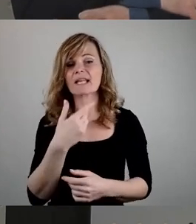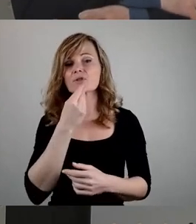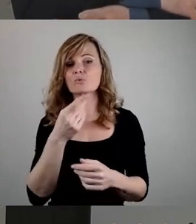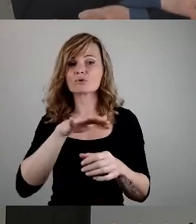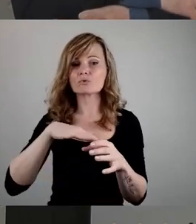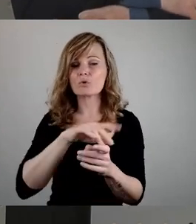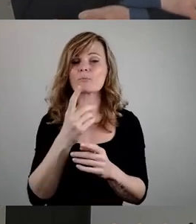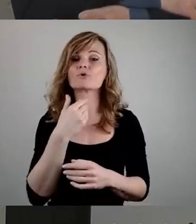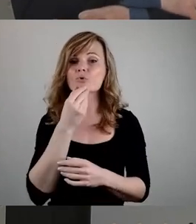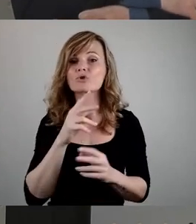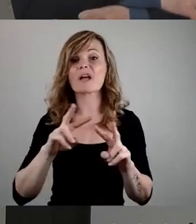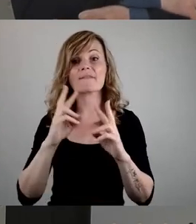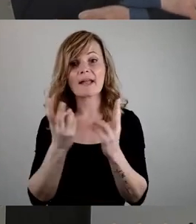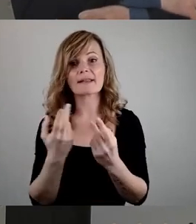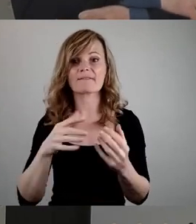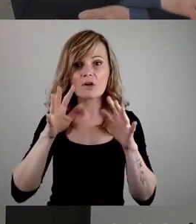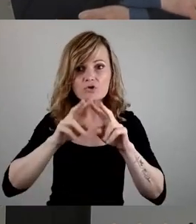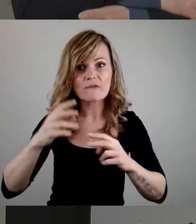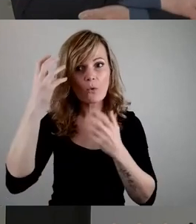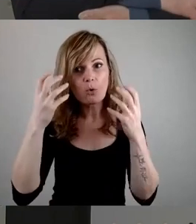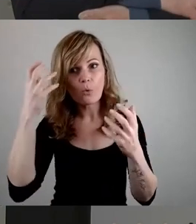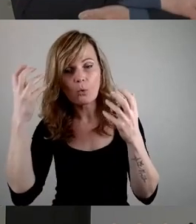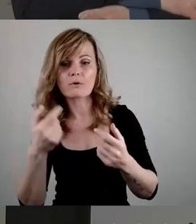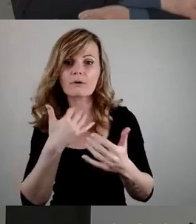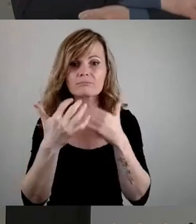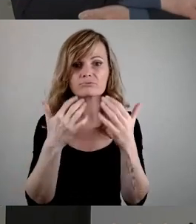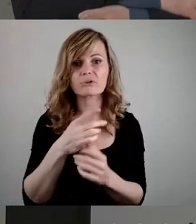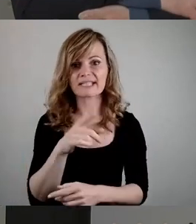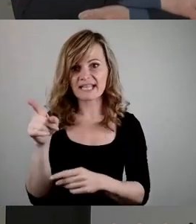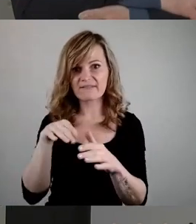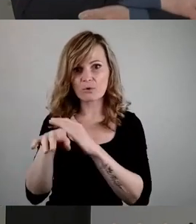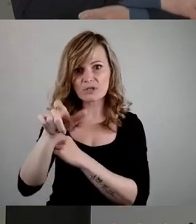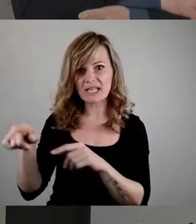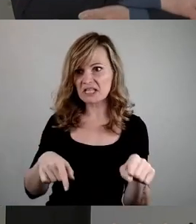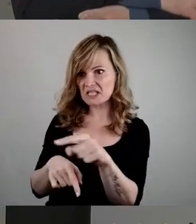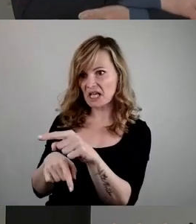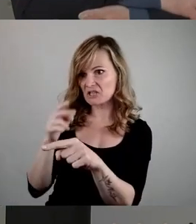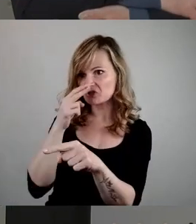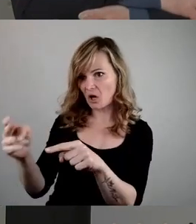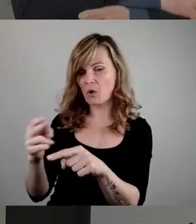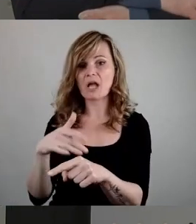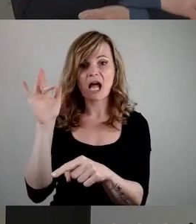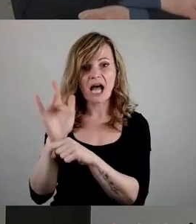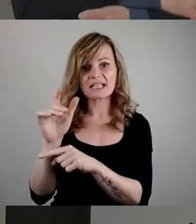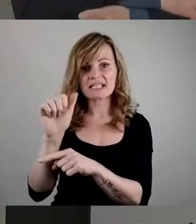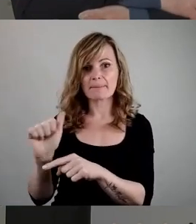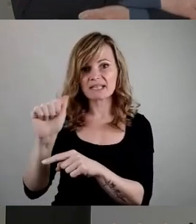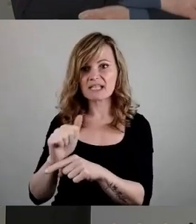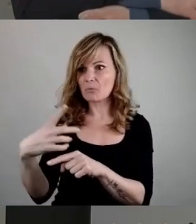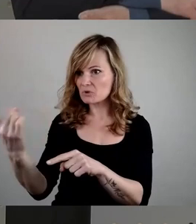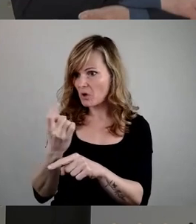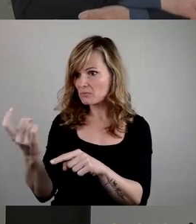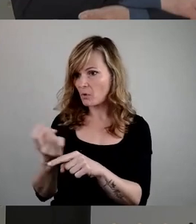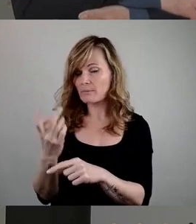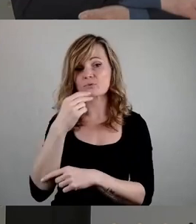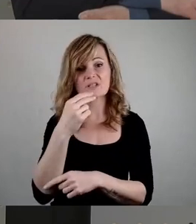Weltverschwörung fabulieren, jetzt mit dem Finger auf Flüchtlinge zeigen, vom importierten Antisemitismus sprechen und in Ausländer